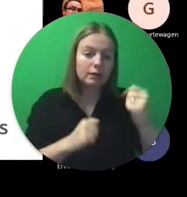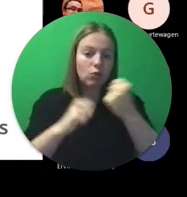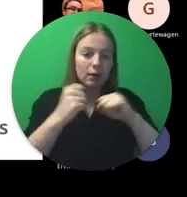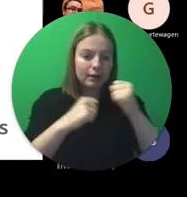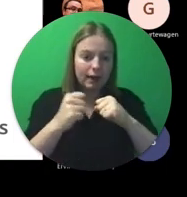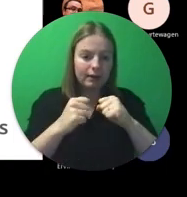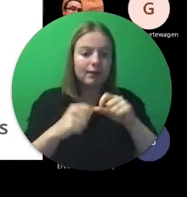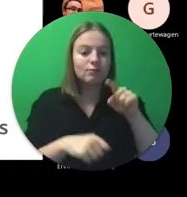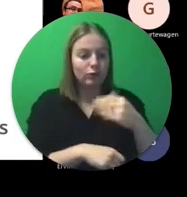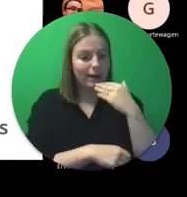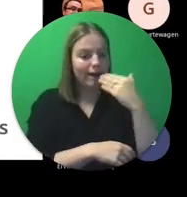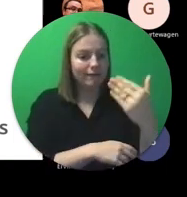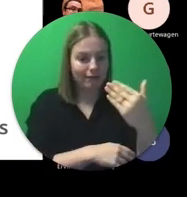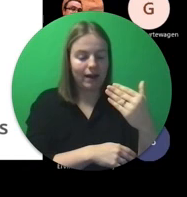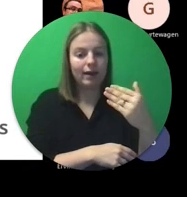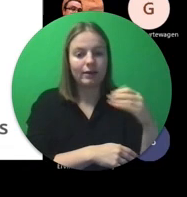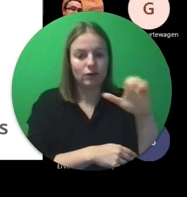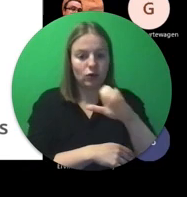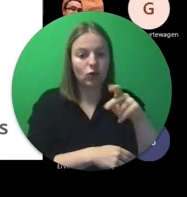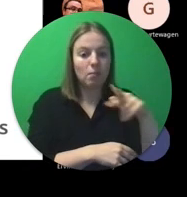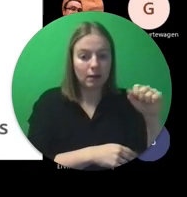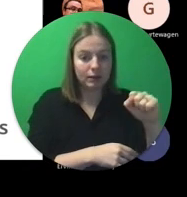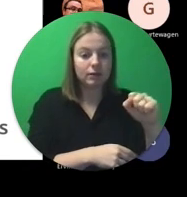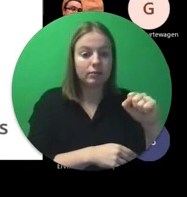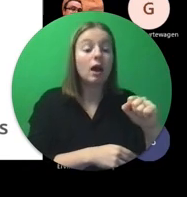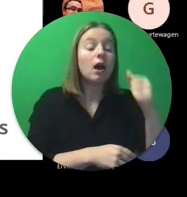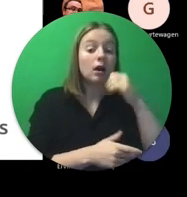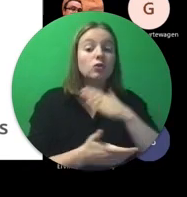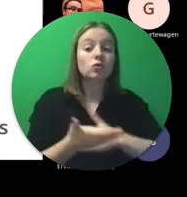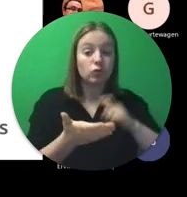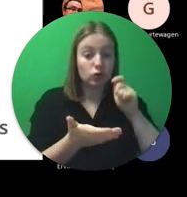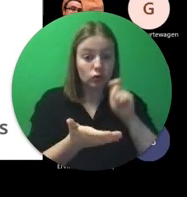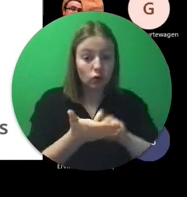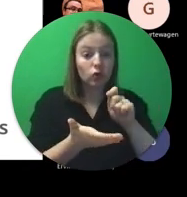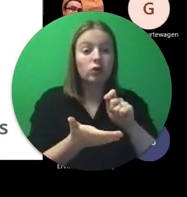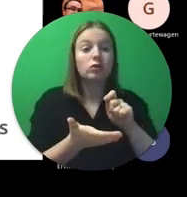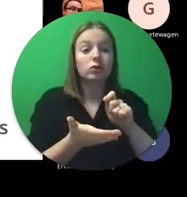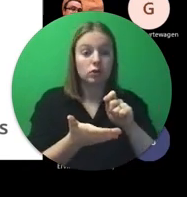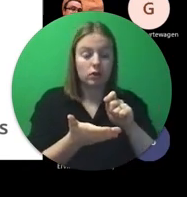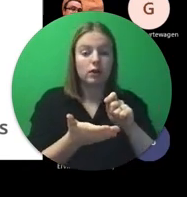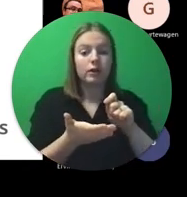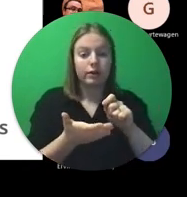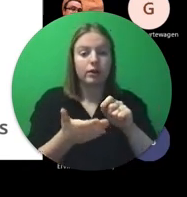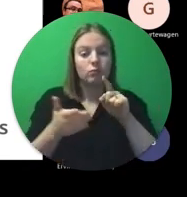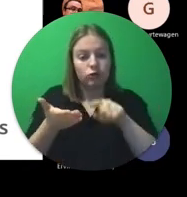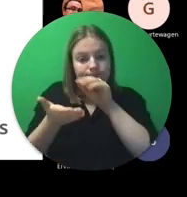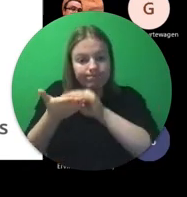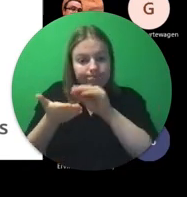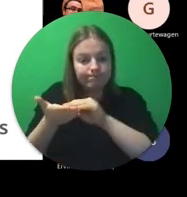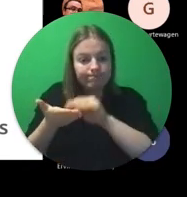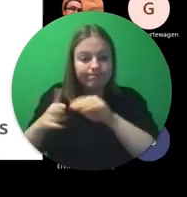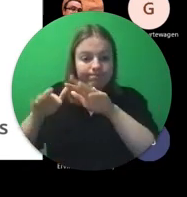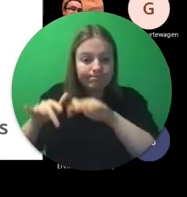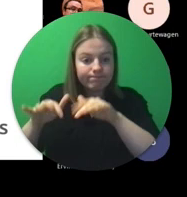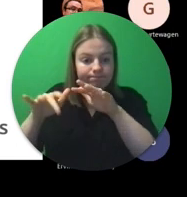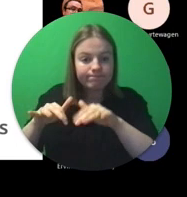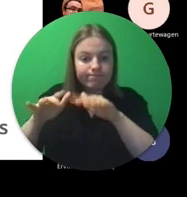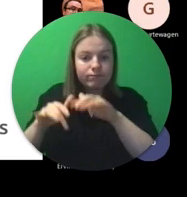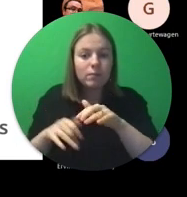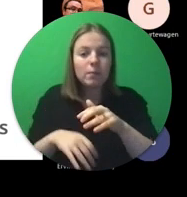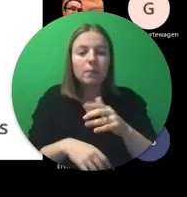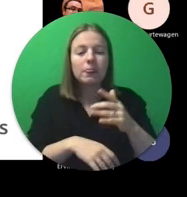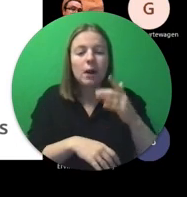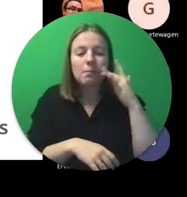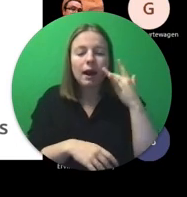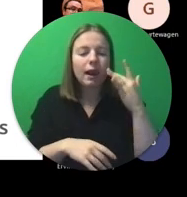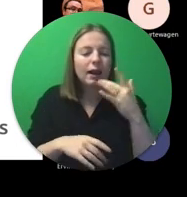Europas mobiliteiten aan. En nadat die goedgekeurd zijn, ga je die dan gaan invullen. En het handige